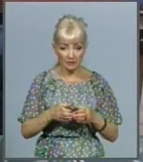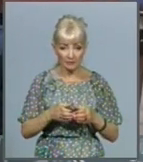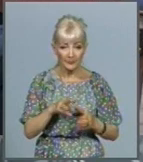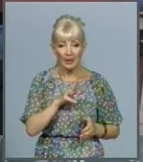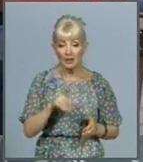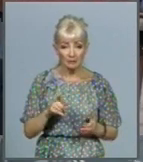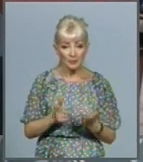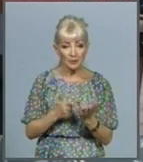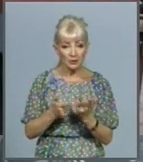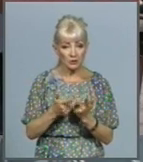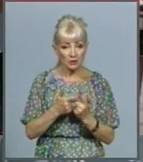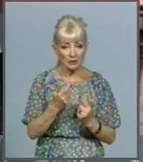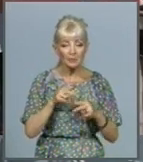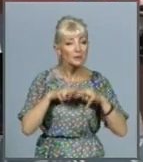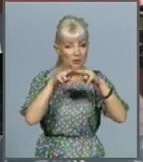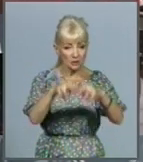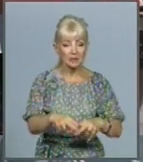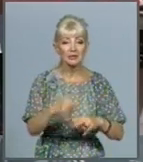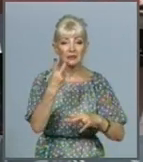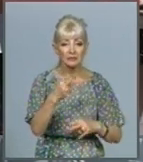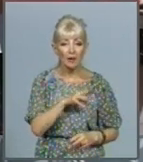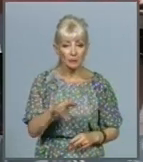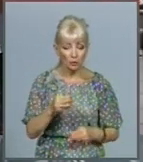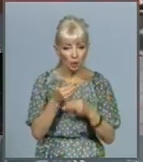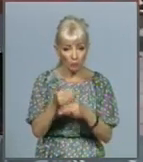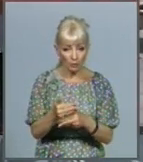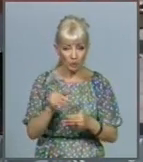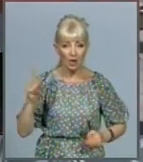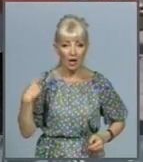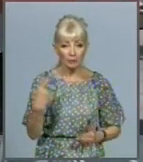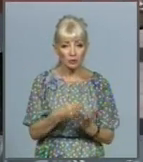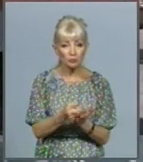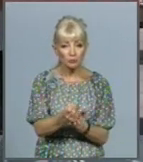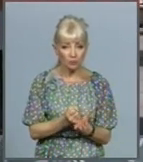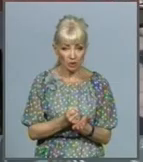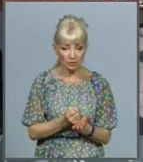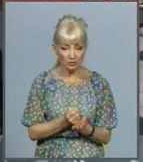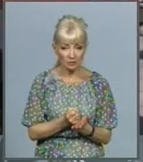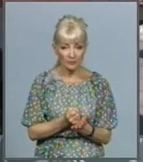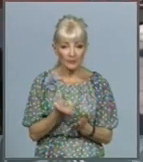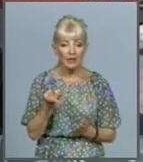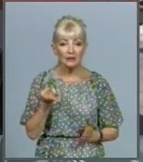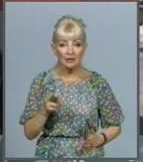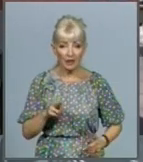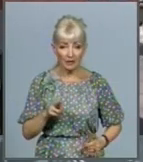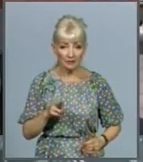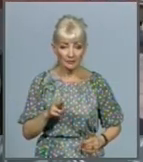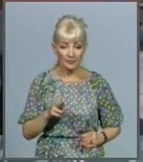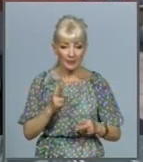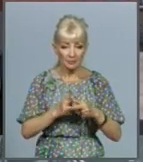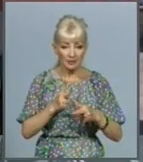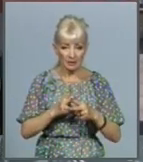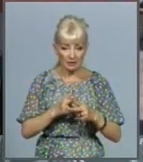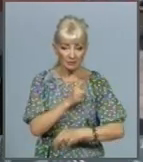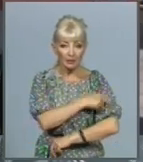2 мільйона субвенцій областному бюджету для медицинських учреждень, для